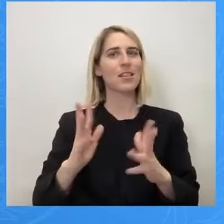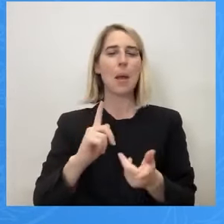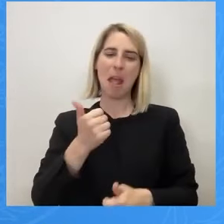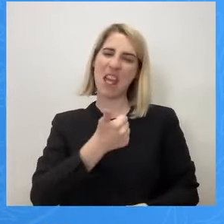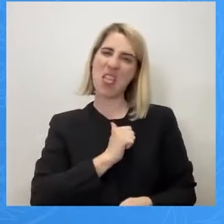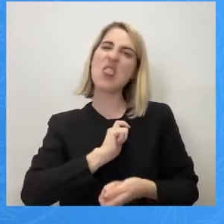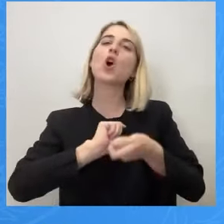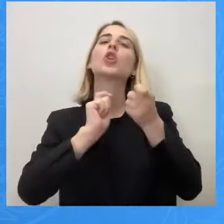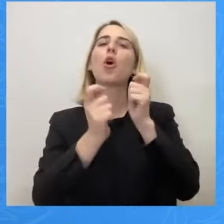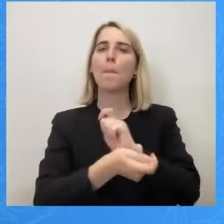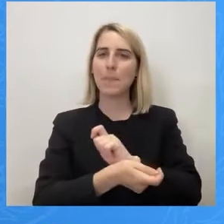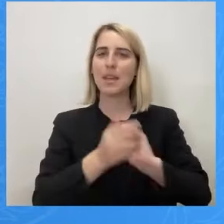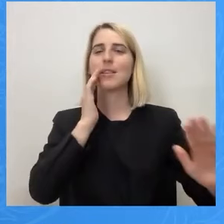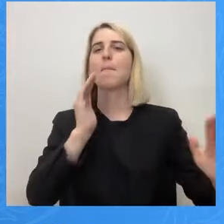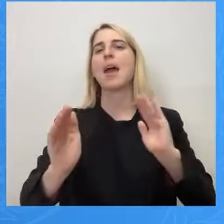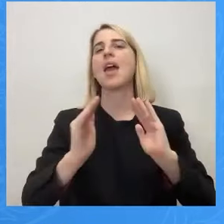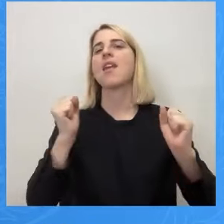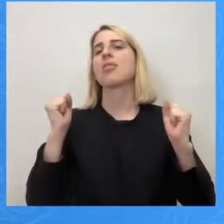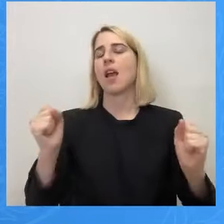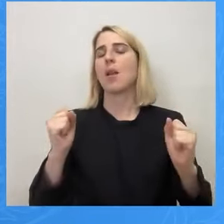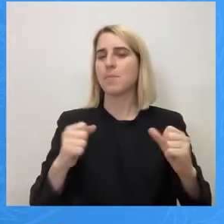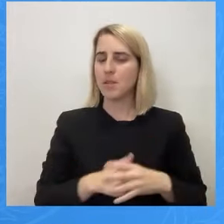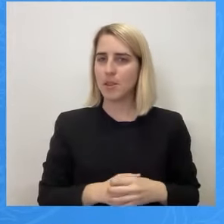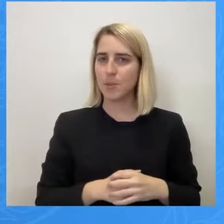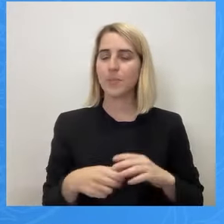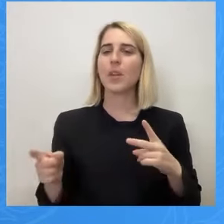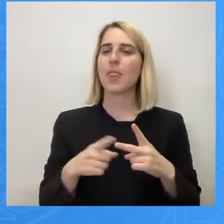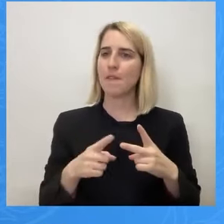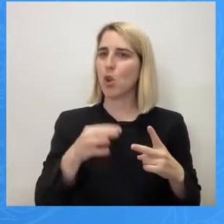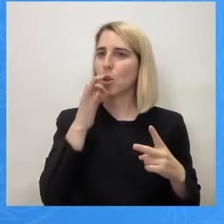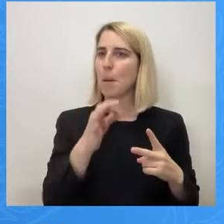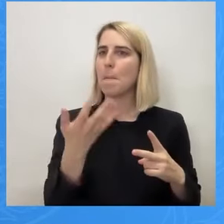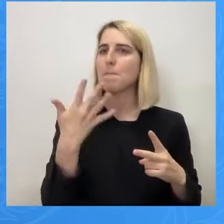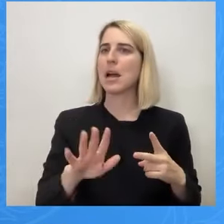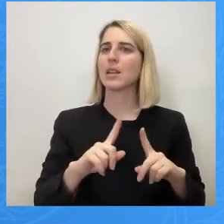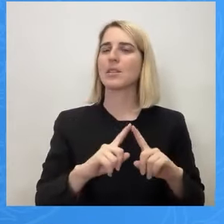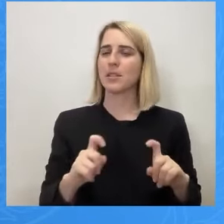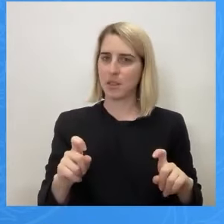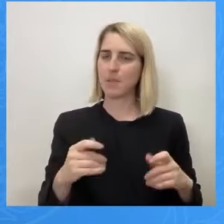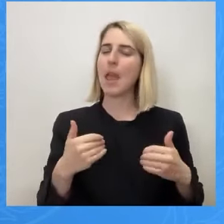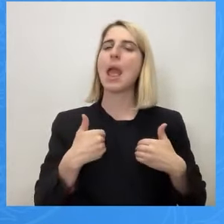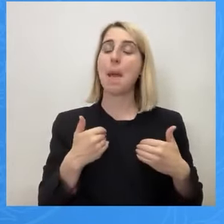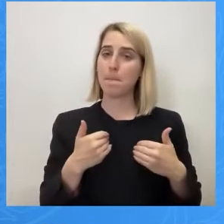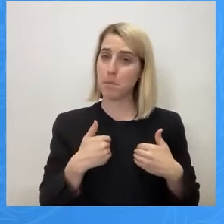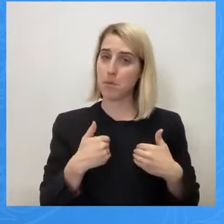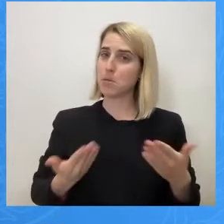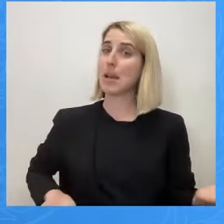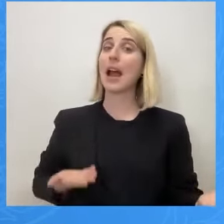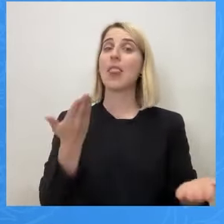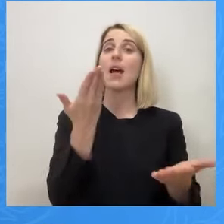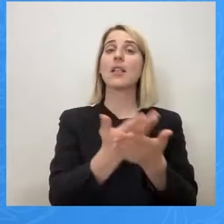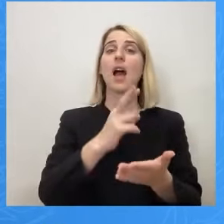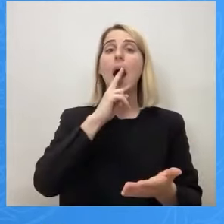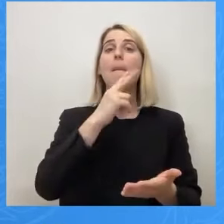της περίθαρψης. Δεύτερο, αναφέρθηκε και πριν, εμείς καταθέτουμε την απάντηση της